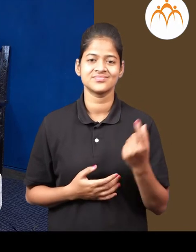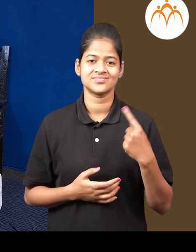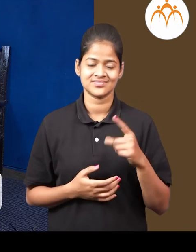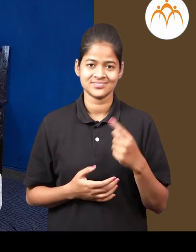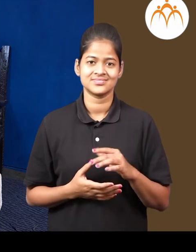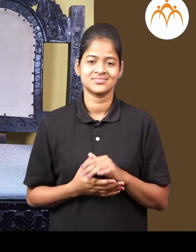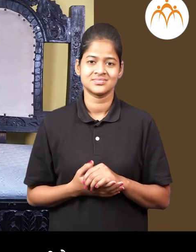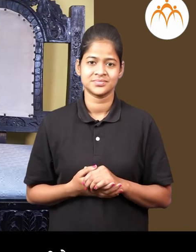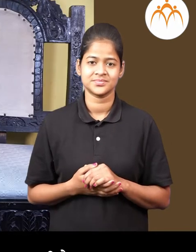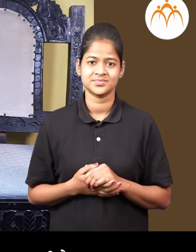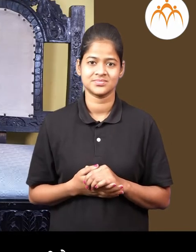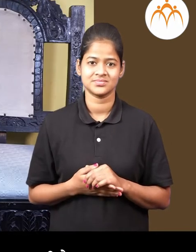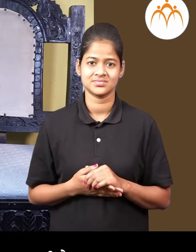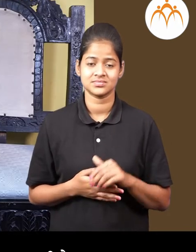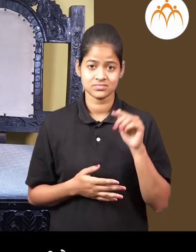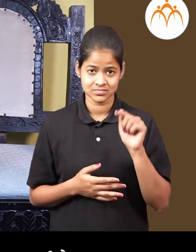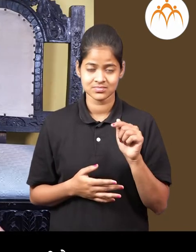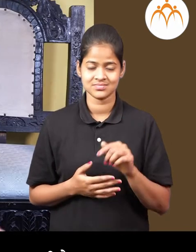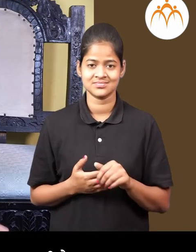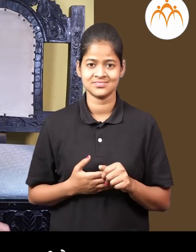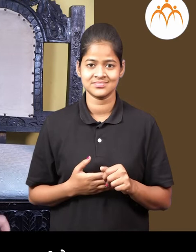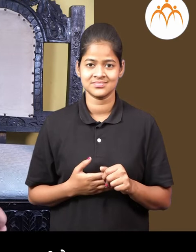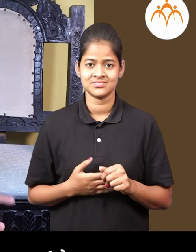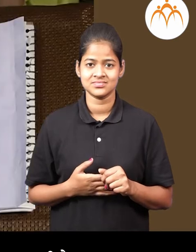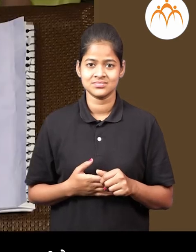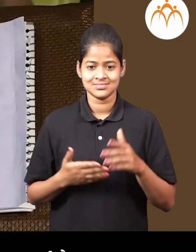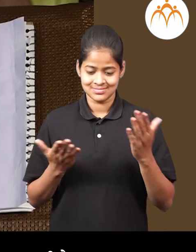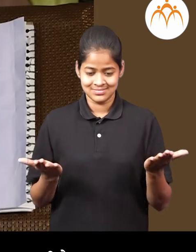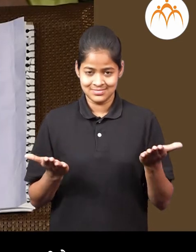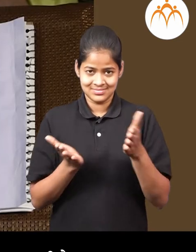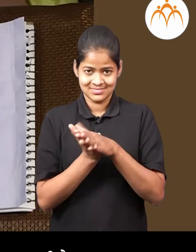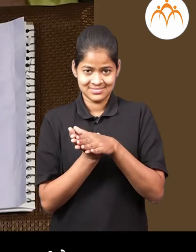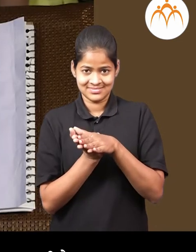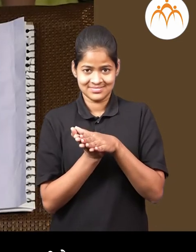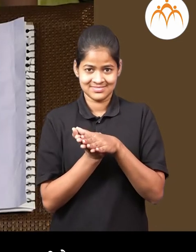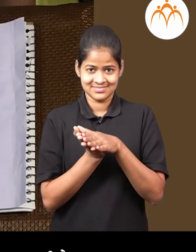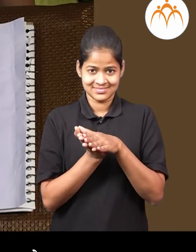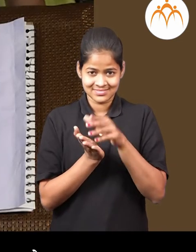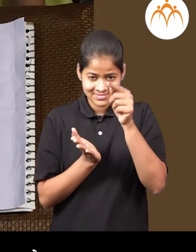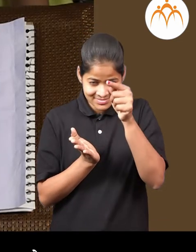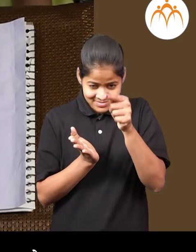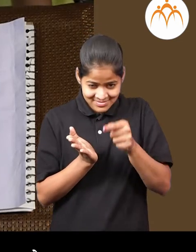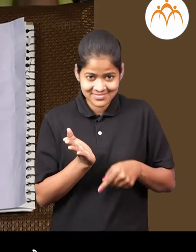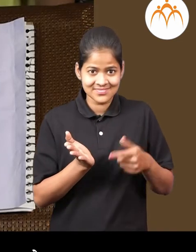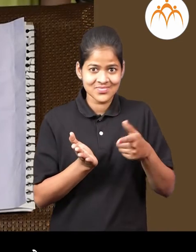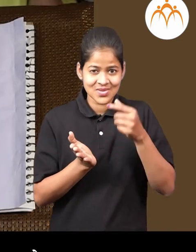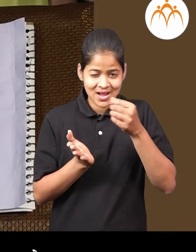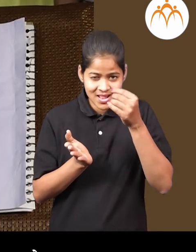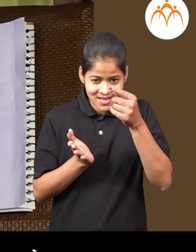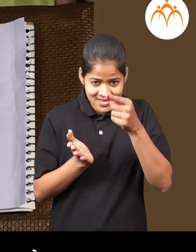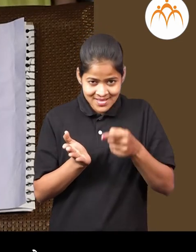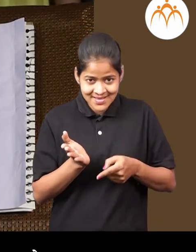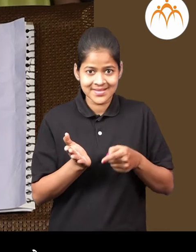बरबर आता या घड़ीचा ठीकाणी आपणे पुसटछी रेश काड़ूया आशा आकुरुत्यानना